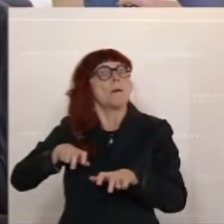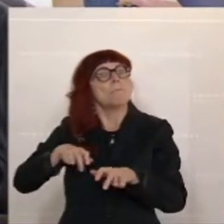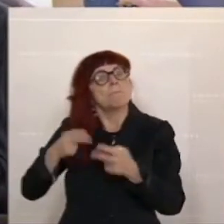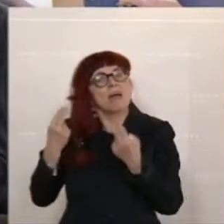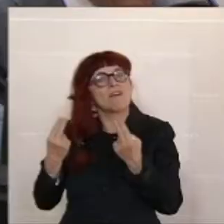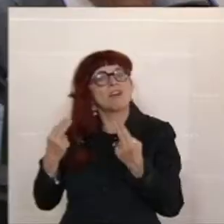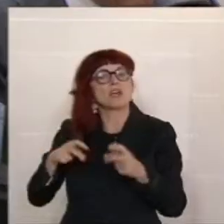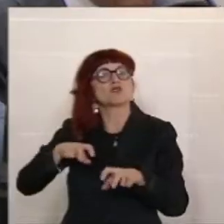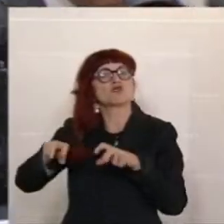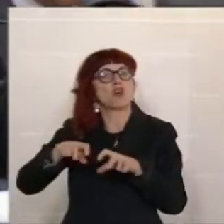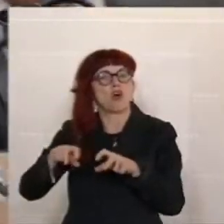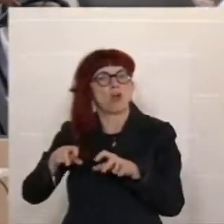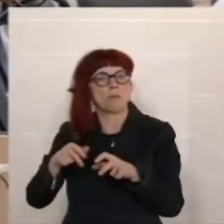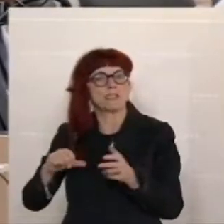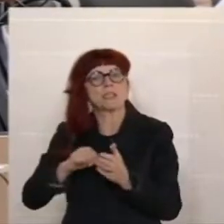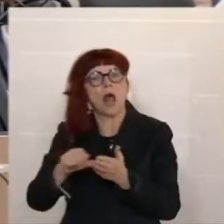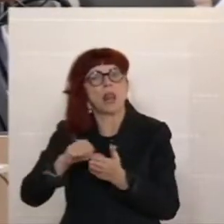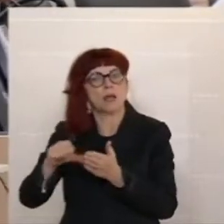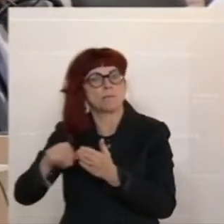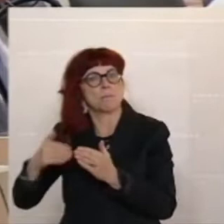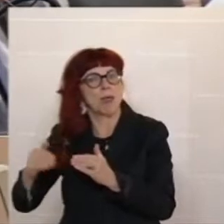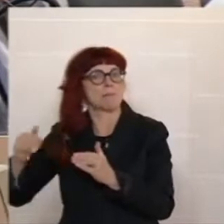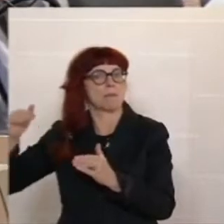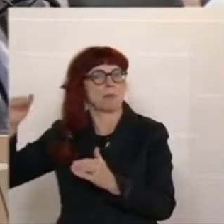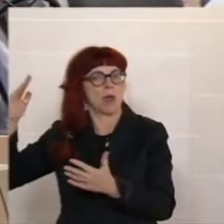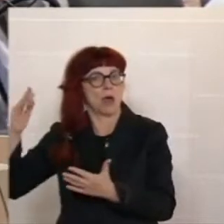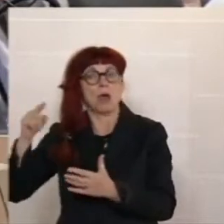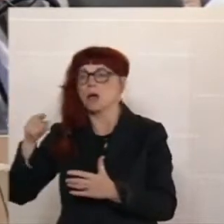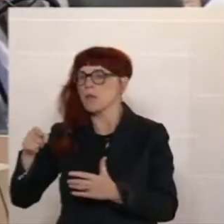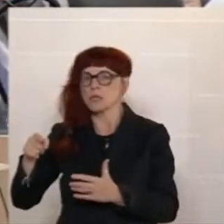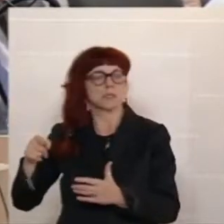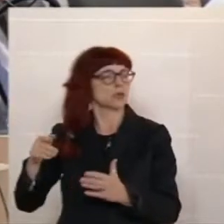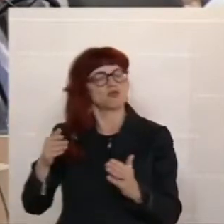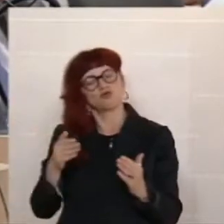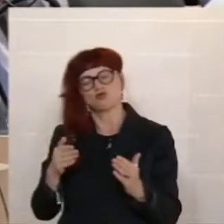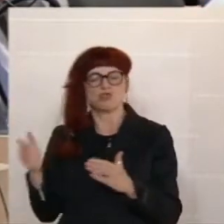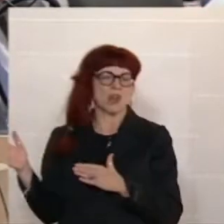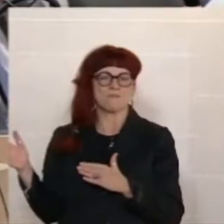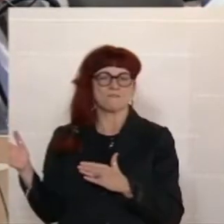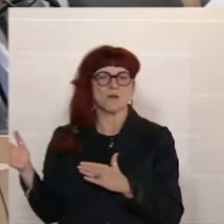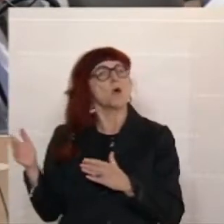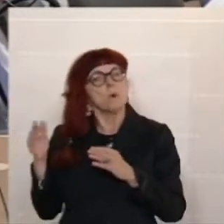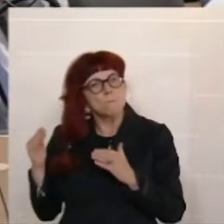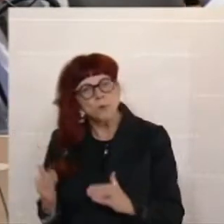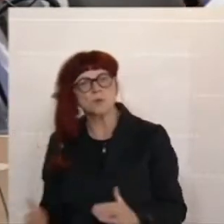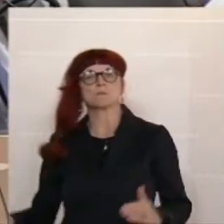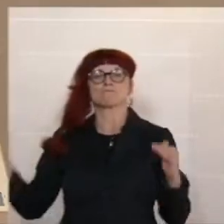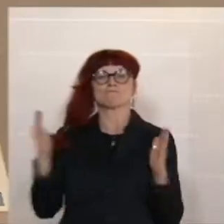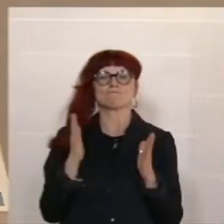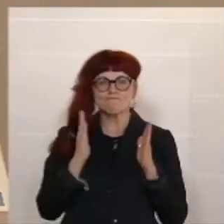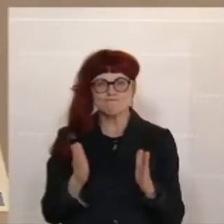diese Schieflage, diese Schieflage muss begradigt werden, sehr geehrte Damen und Herren.